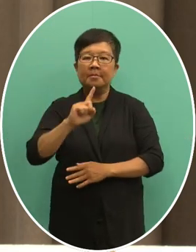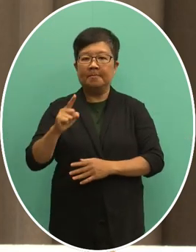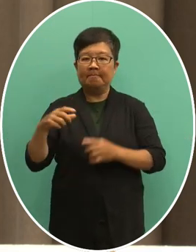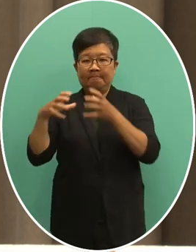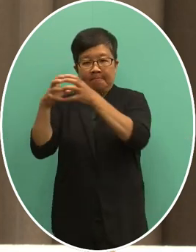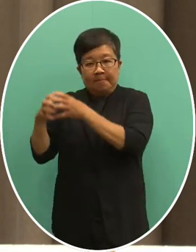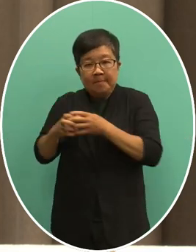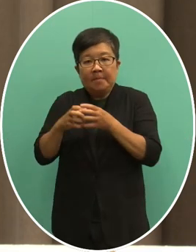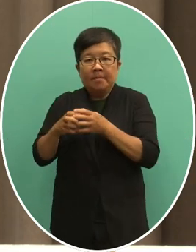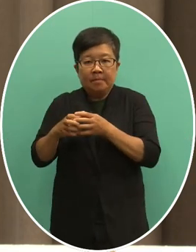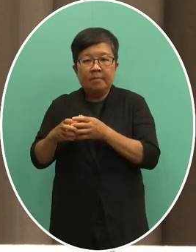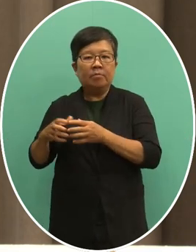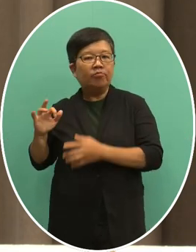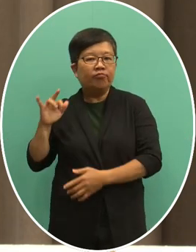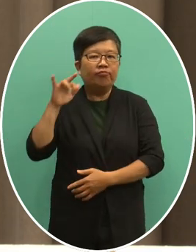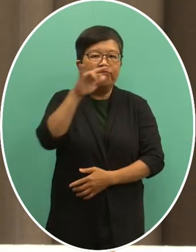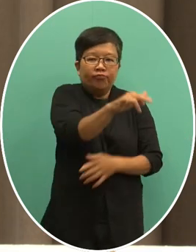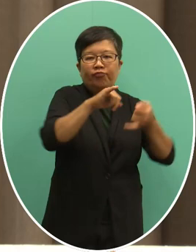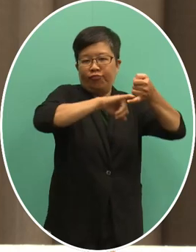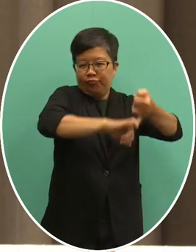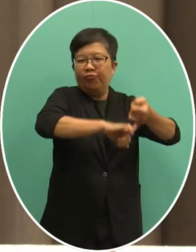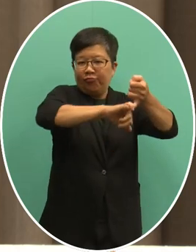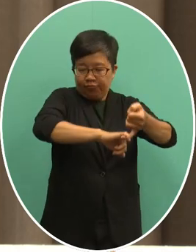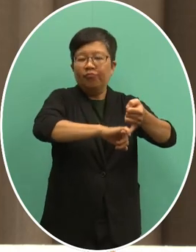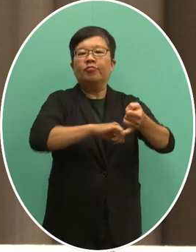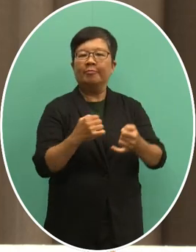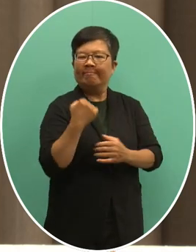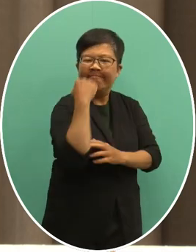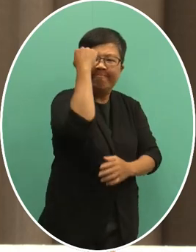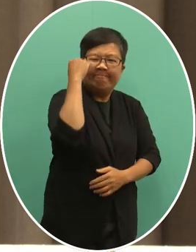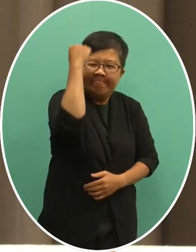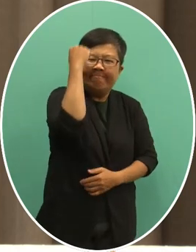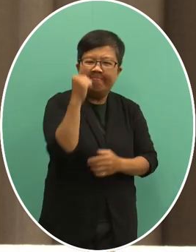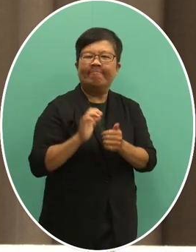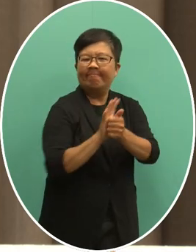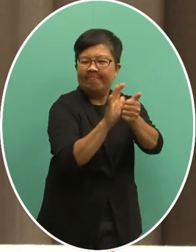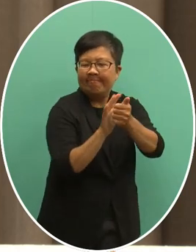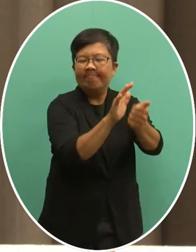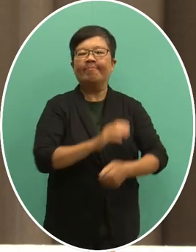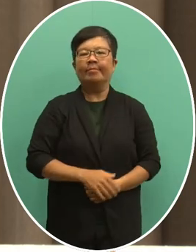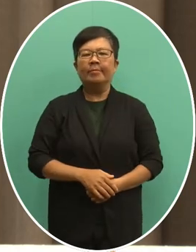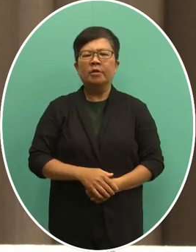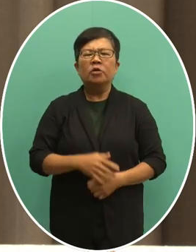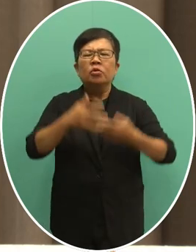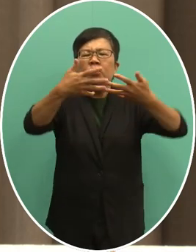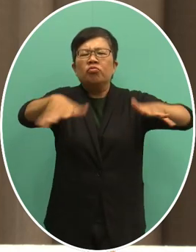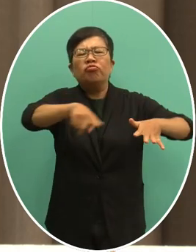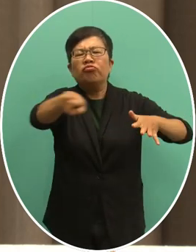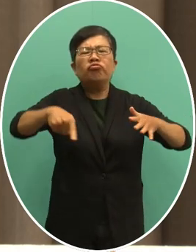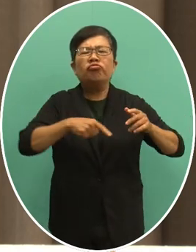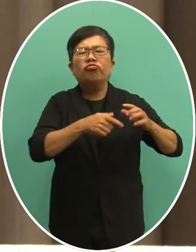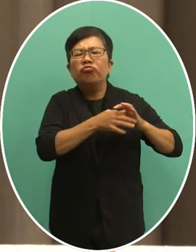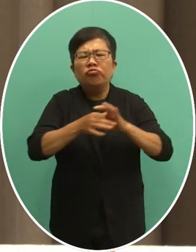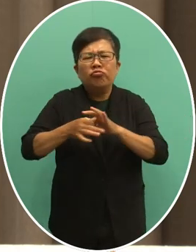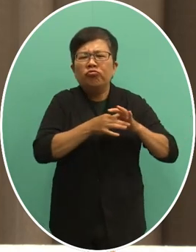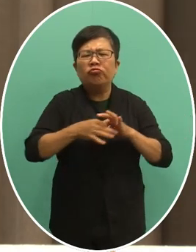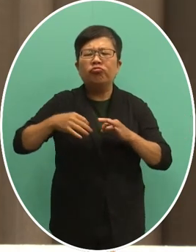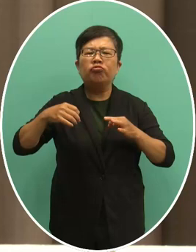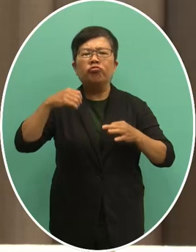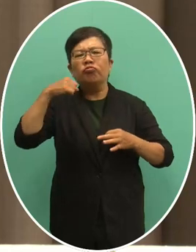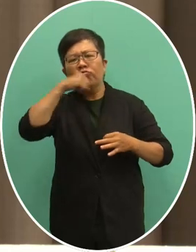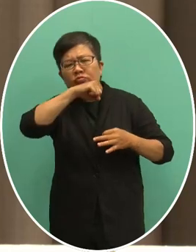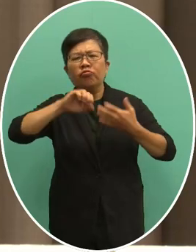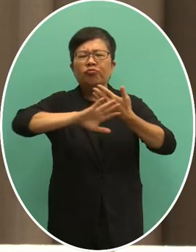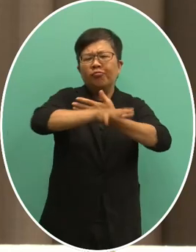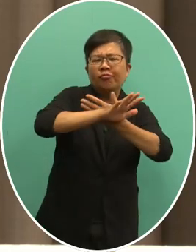团赴纽约为他们加油打气许多关心台湾的海内外民团以及